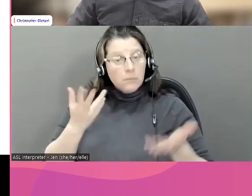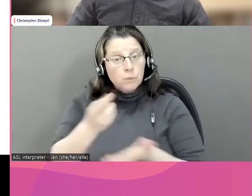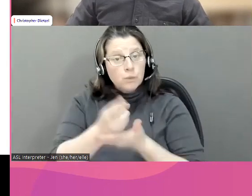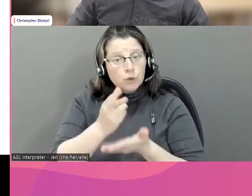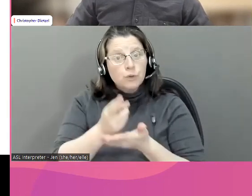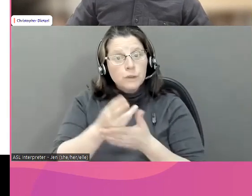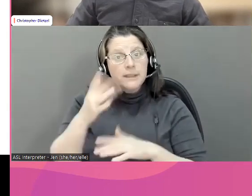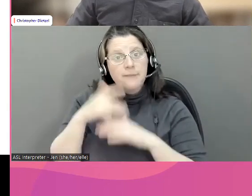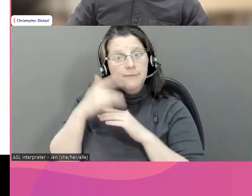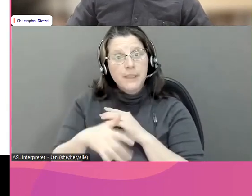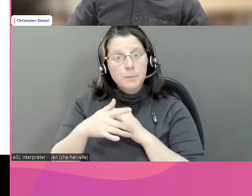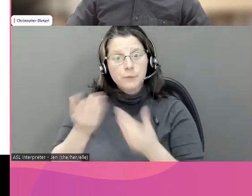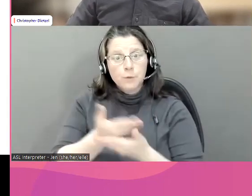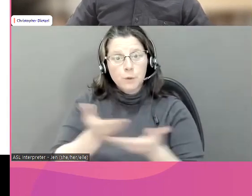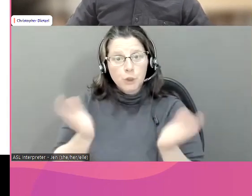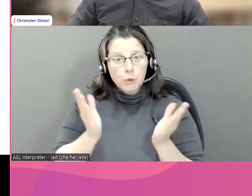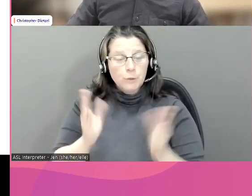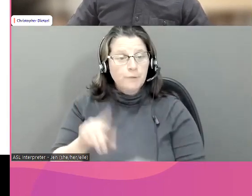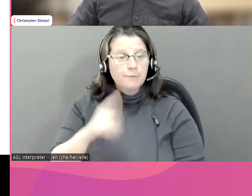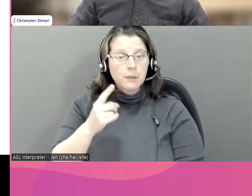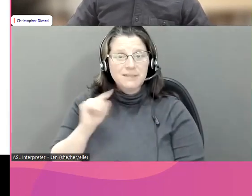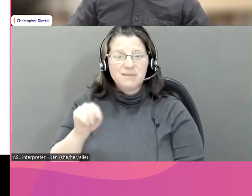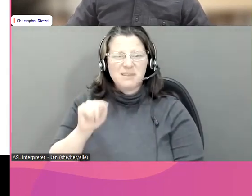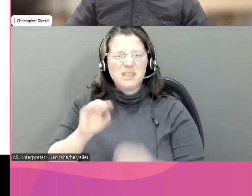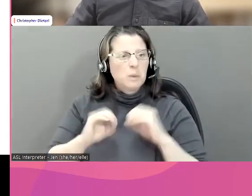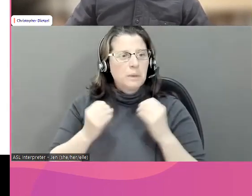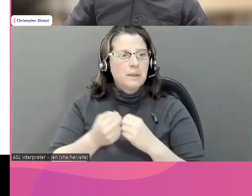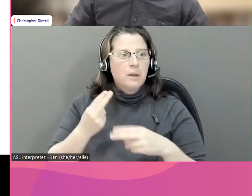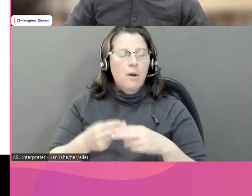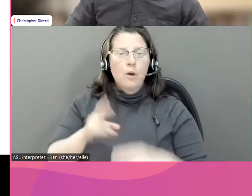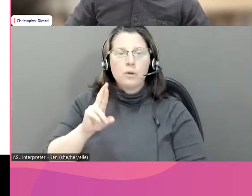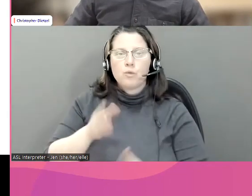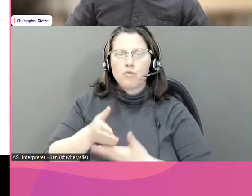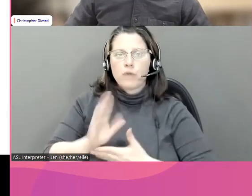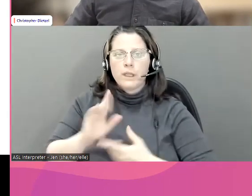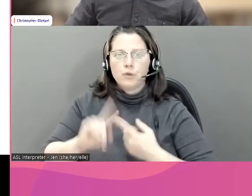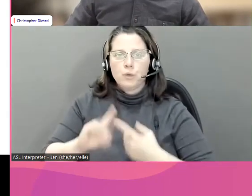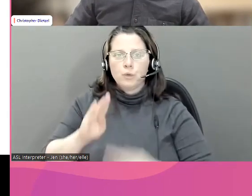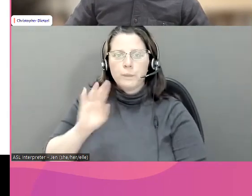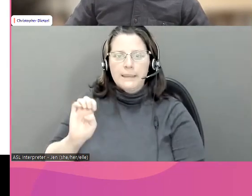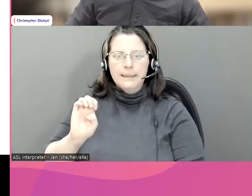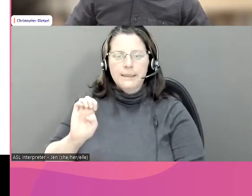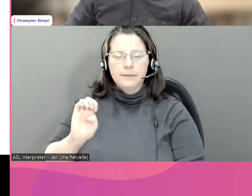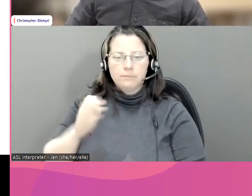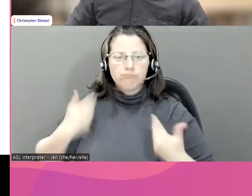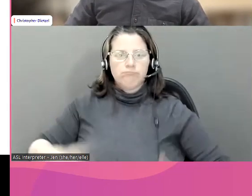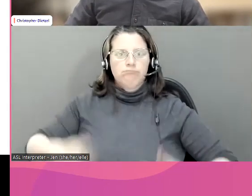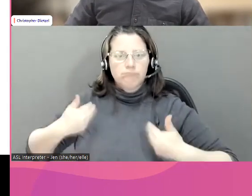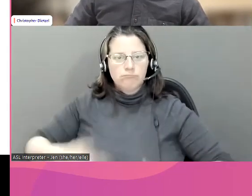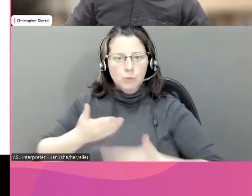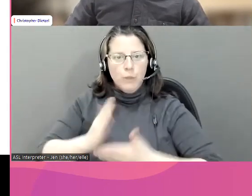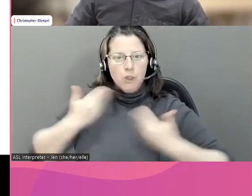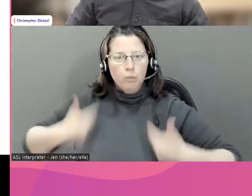Tel que mentionné, les ressources sont disponibles. Tout d'abord, il a une organisation qui s'appelle OLABAC.